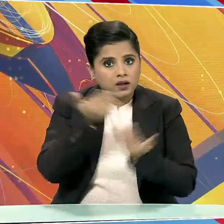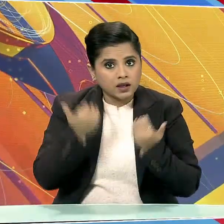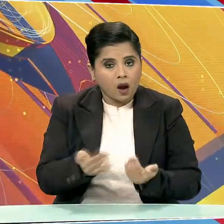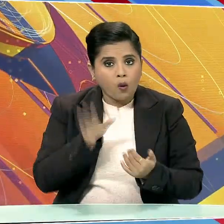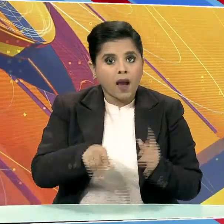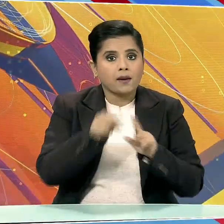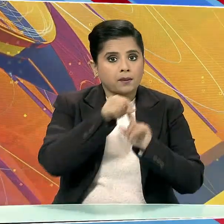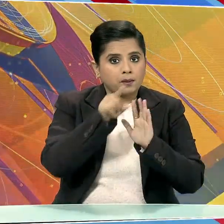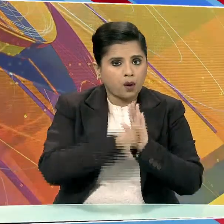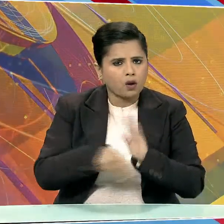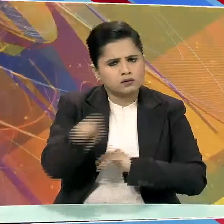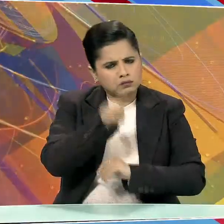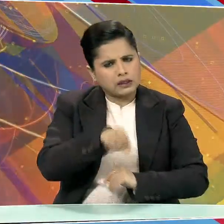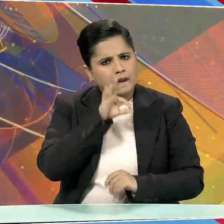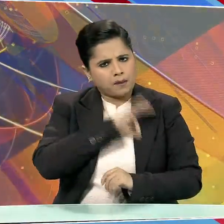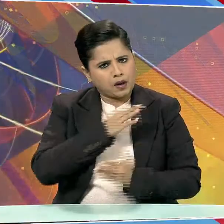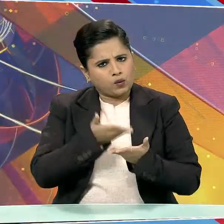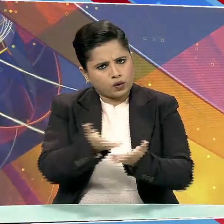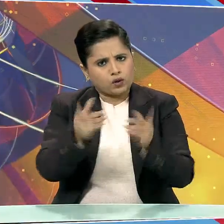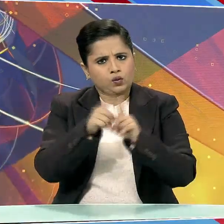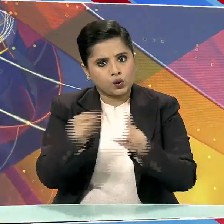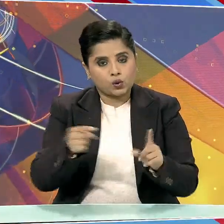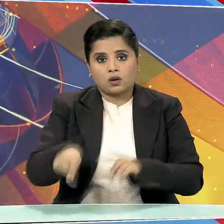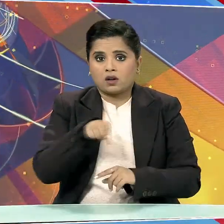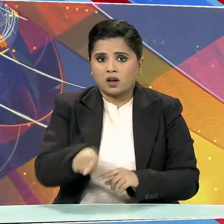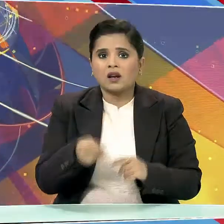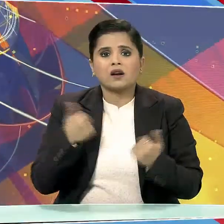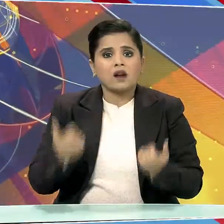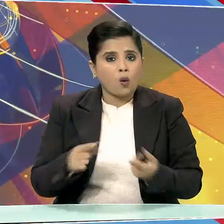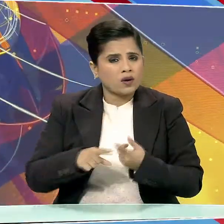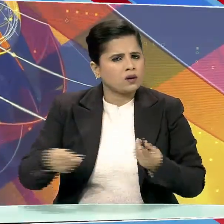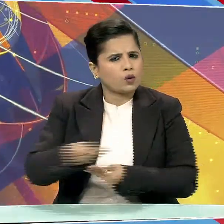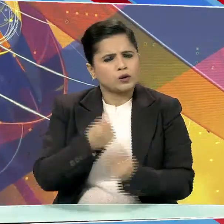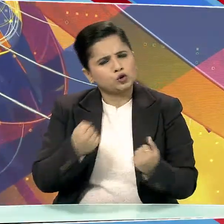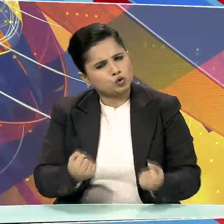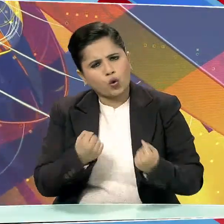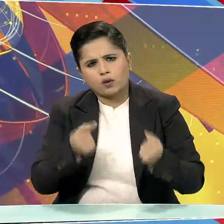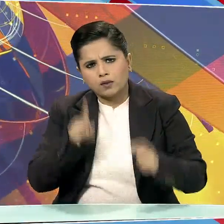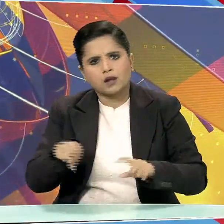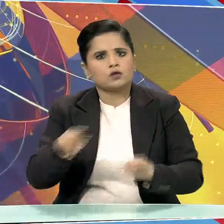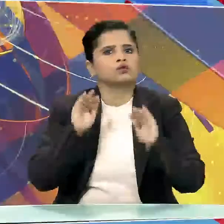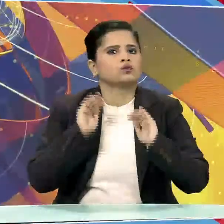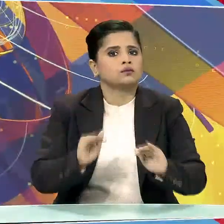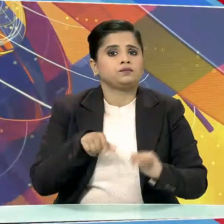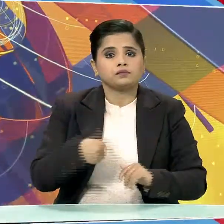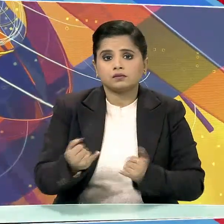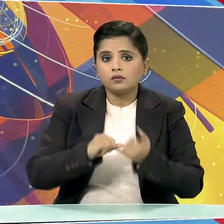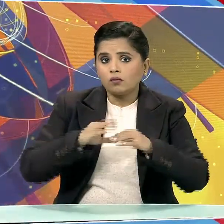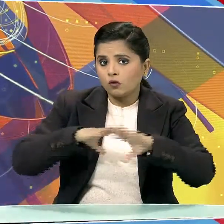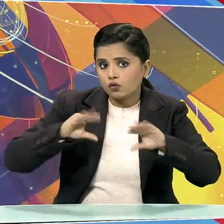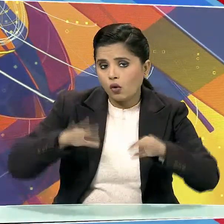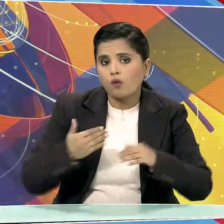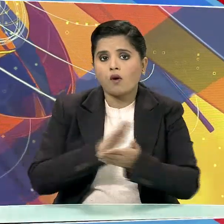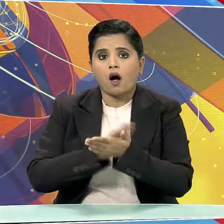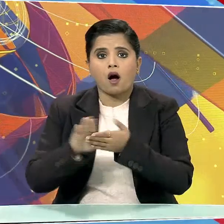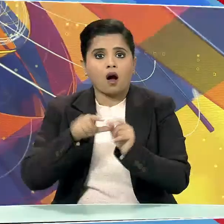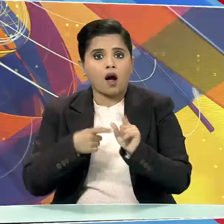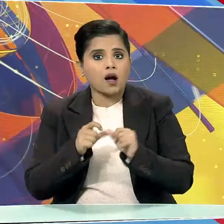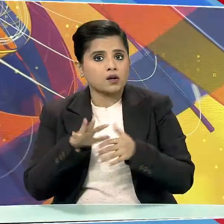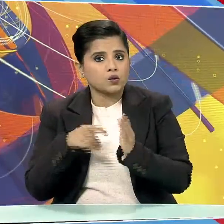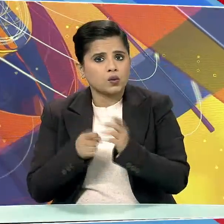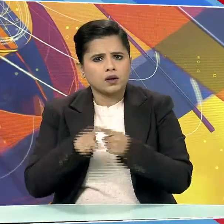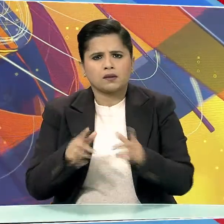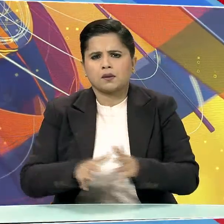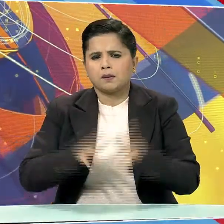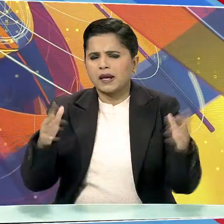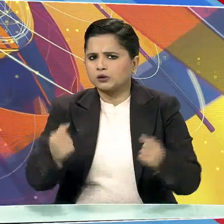नीतियों का लाव उठाएं और विवस्ता को ऐसी मजबूती प्रदान करें कि देश, सौफ्टवेर और हार्डवेर के शेत्र में एक